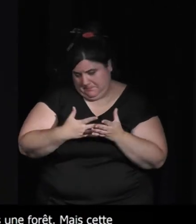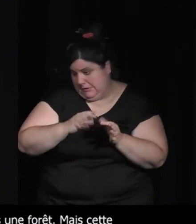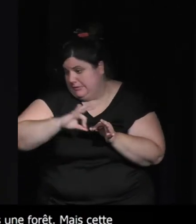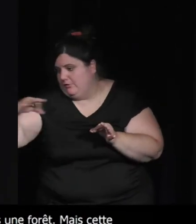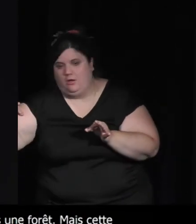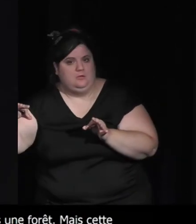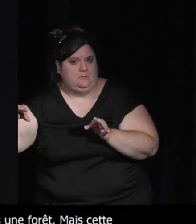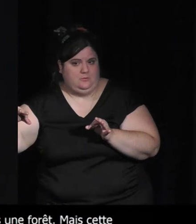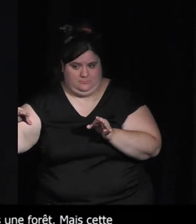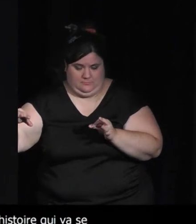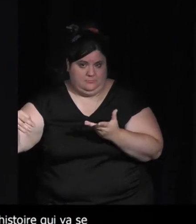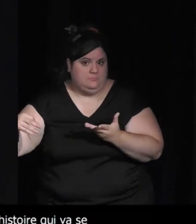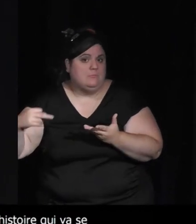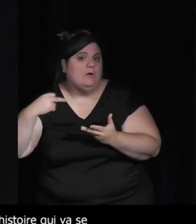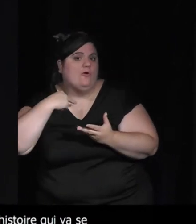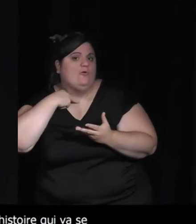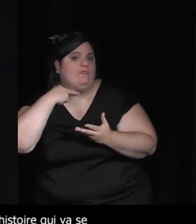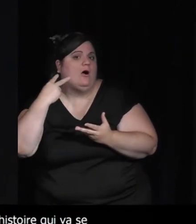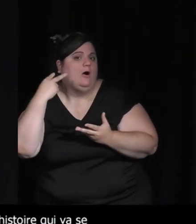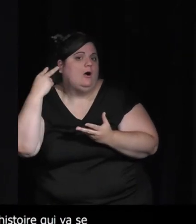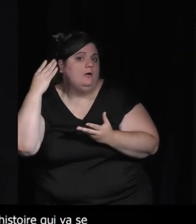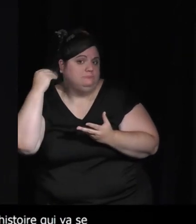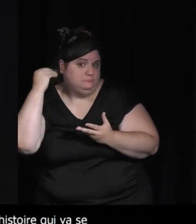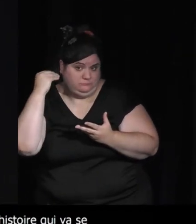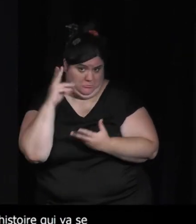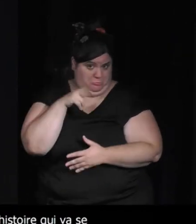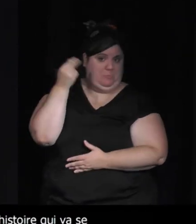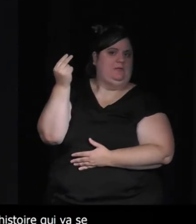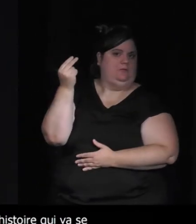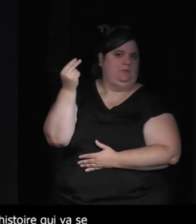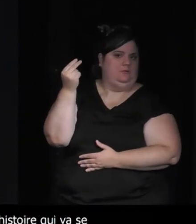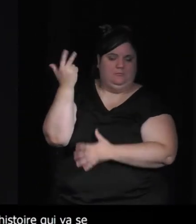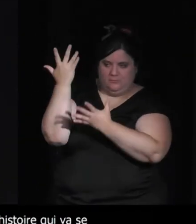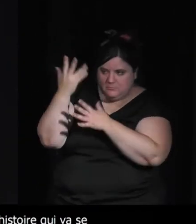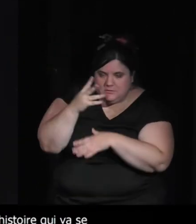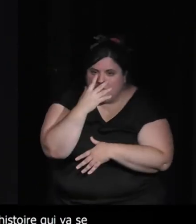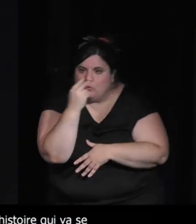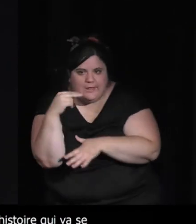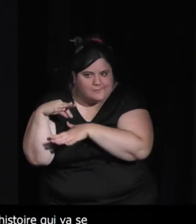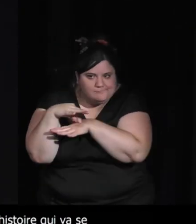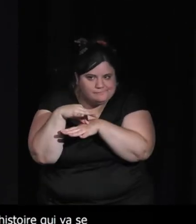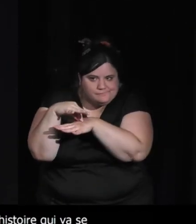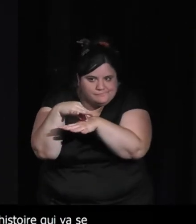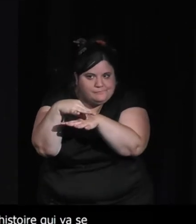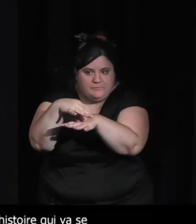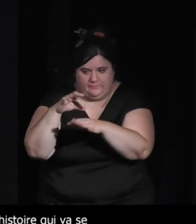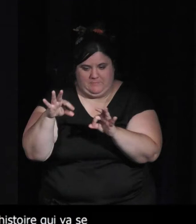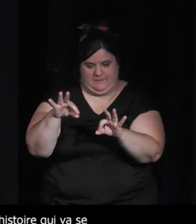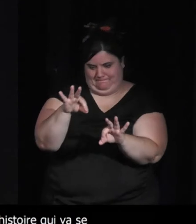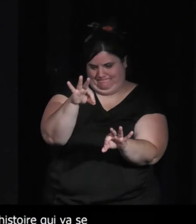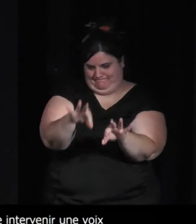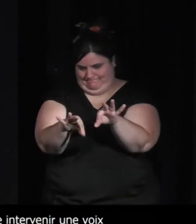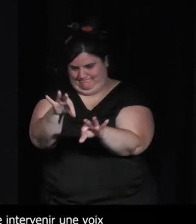va faire intervenir une voix qui pour le coup est complètement humaine qui va accompagner le renard et qui va en fait l'utiliser